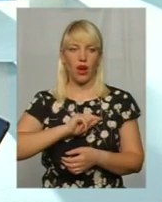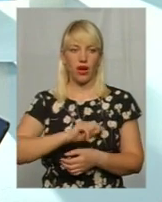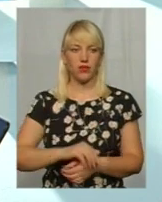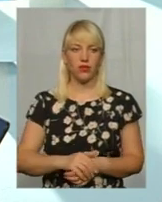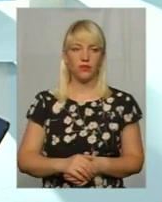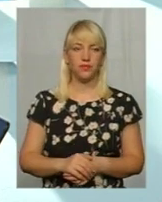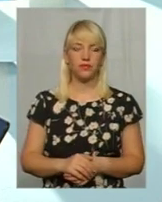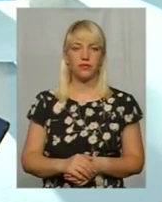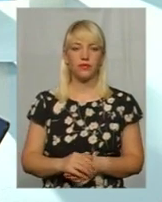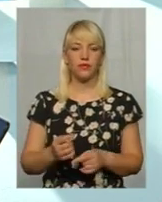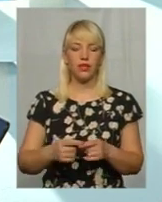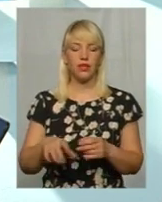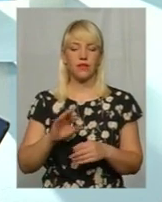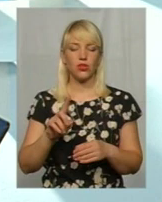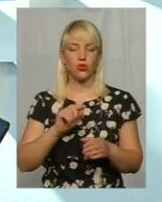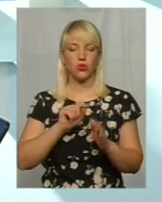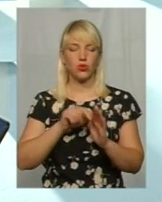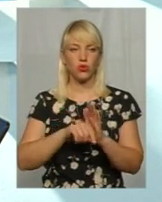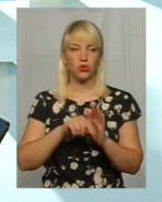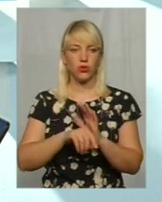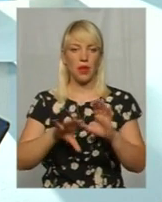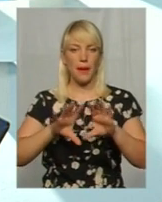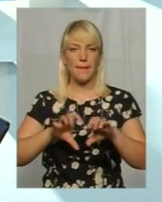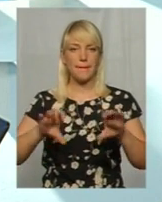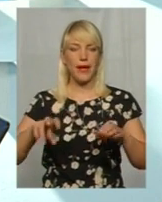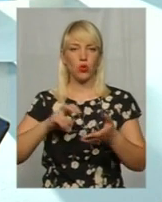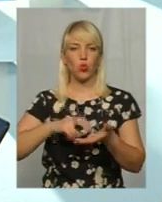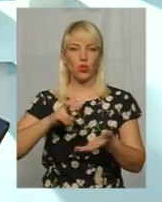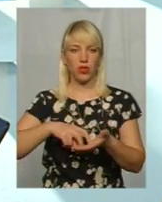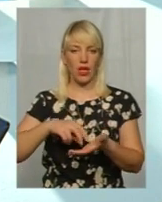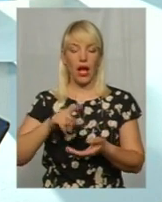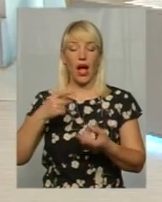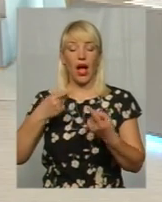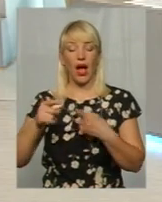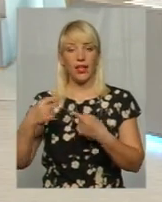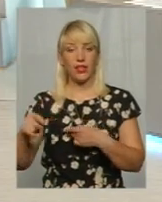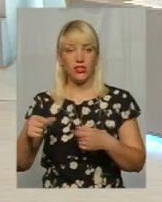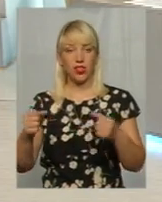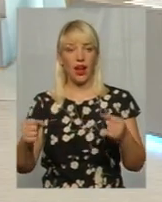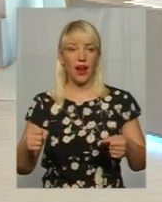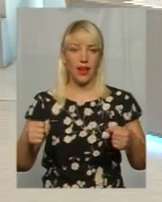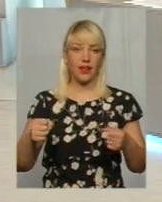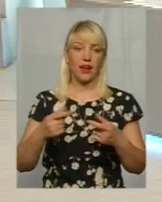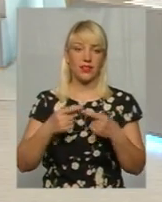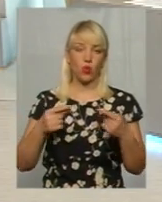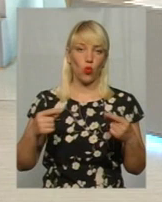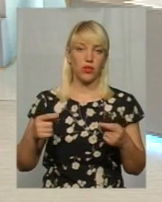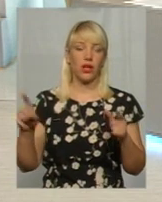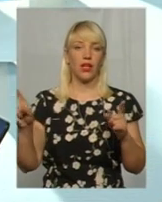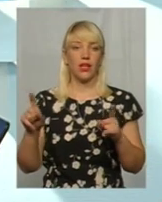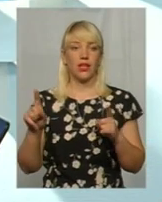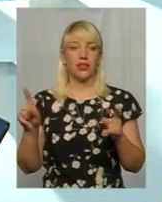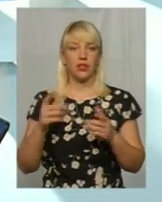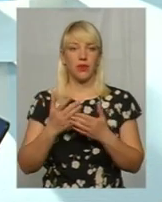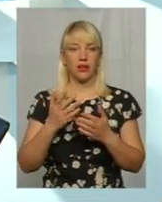Це все, що стосується виключно батутів. Інші атракціони, які використовують механізми і засоби, для всіх відомих, там,